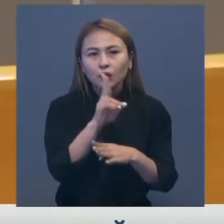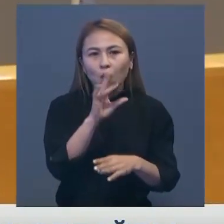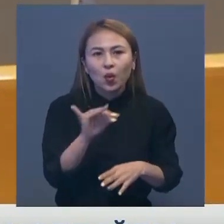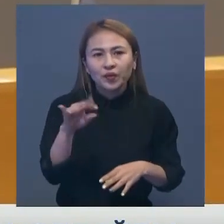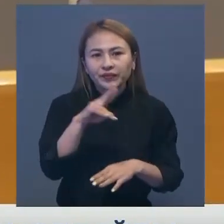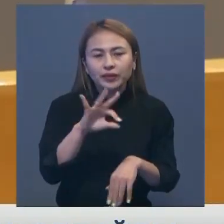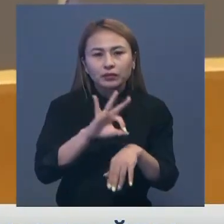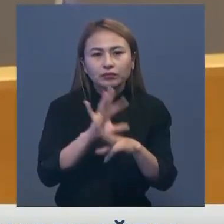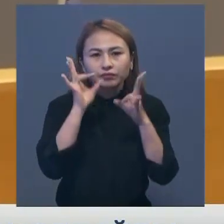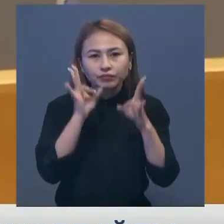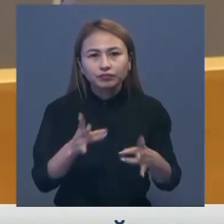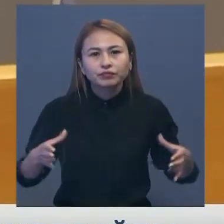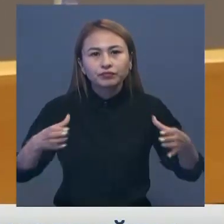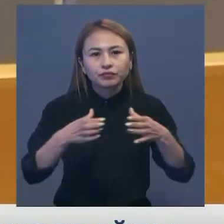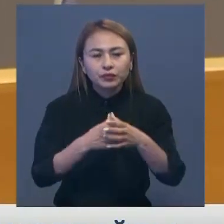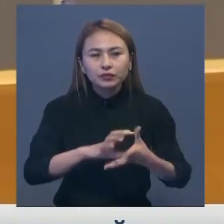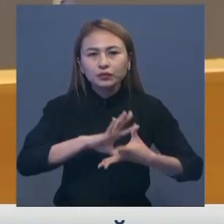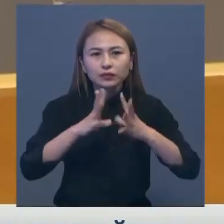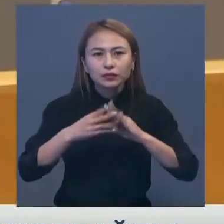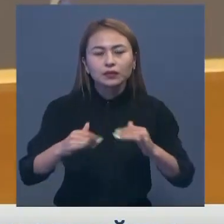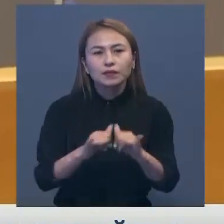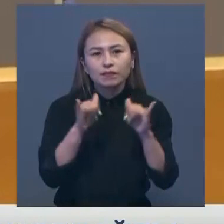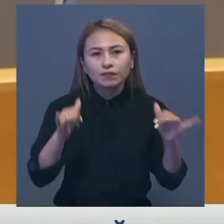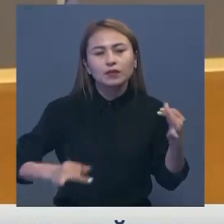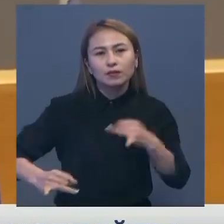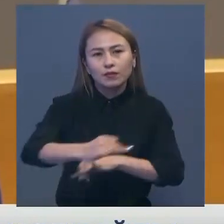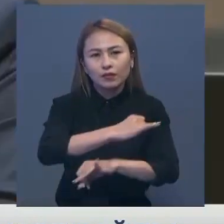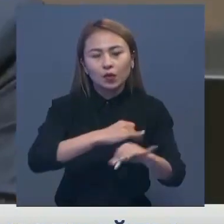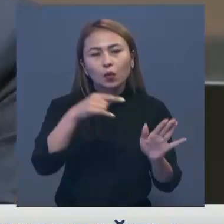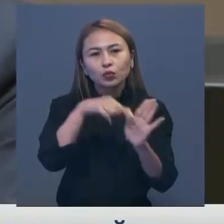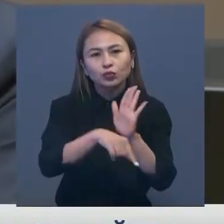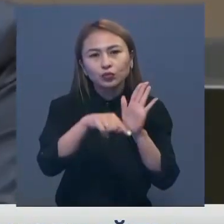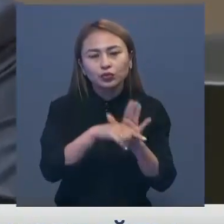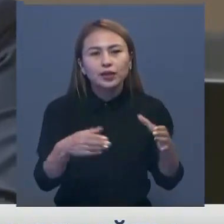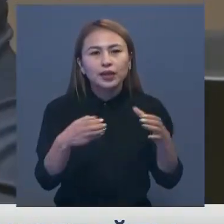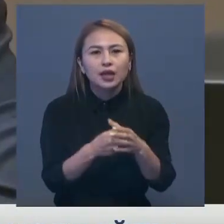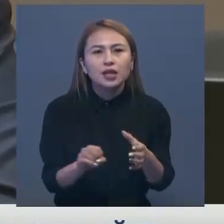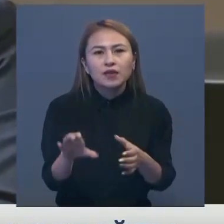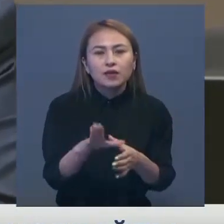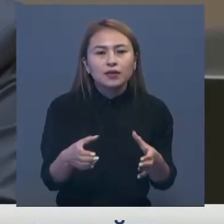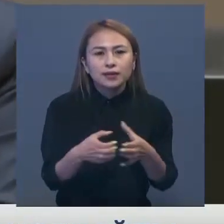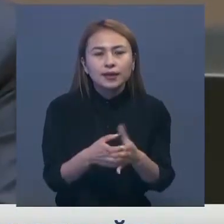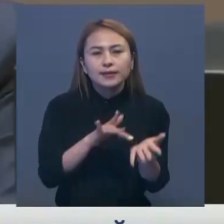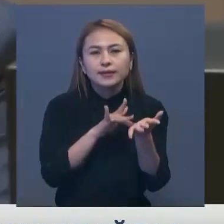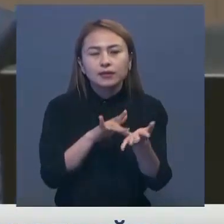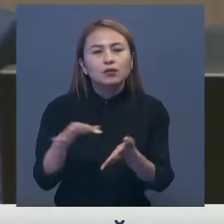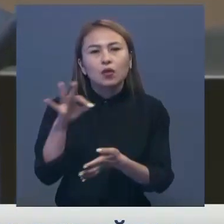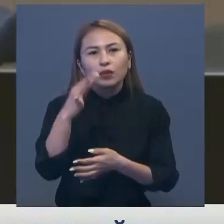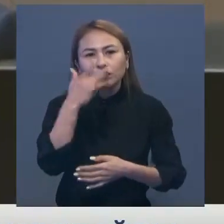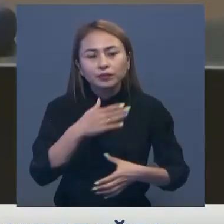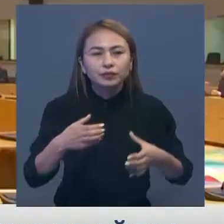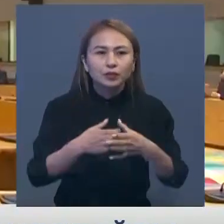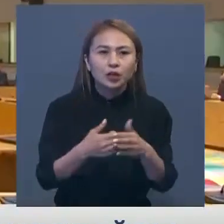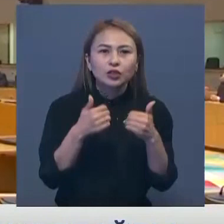үндетінен кейінгі ұнтымақтастықта кейінген талқыланды. Оның үшінде еуродақта саяқатшылар үшін еңгізілген